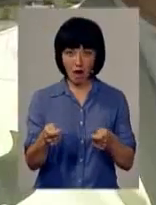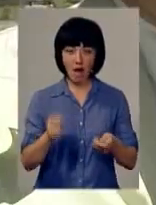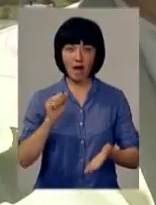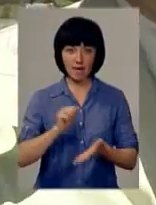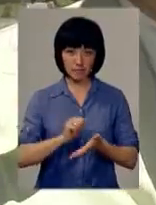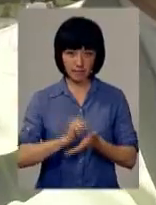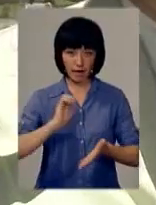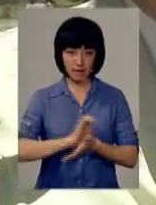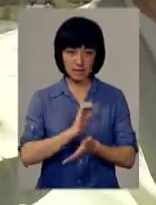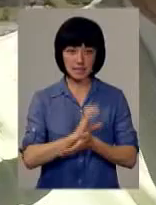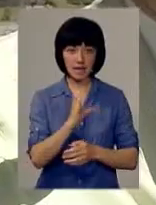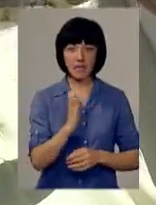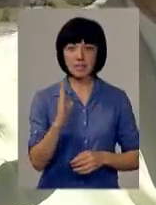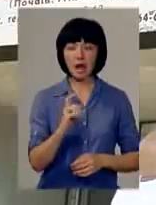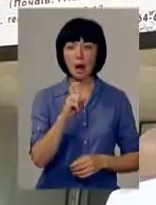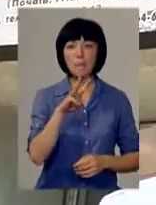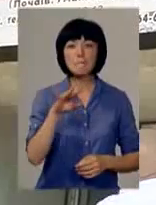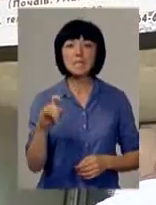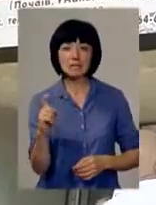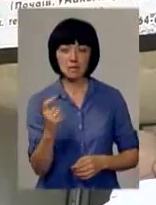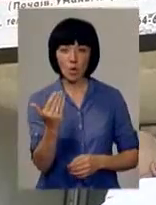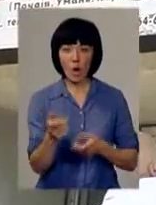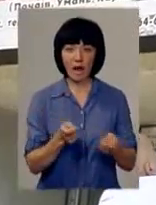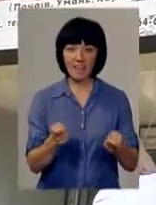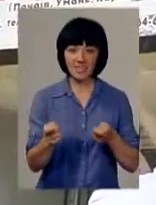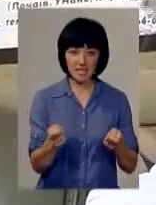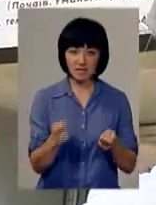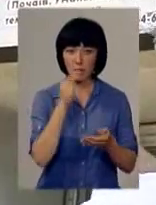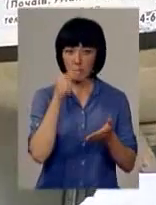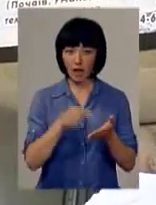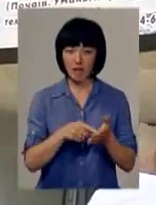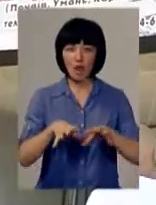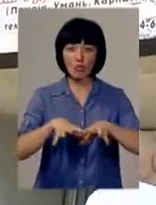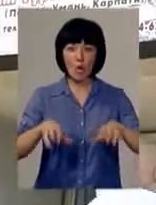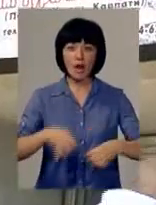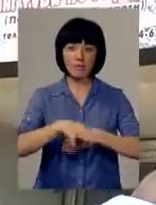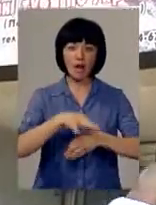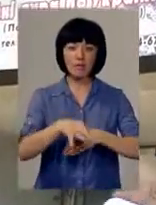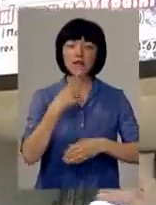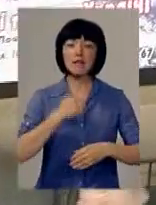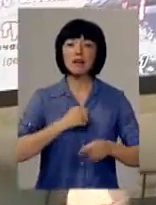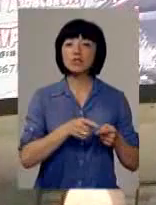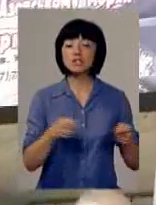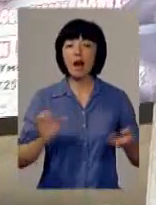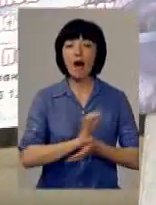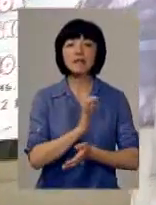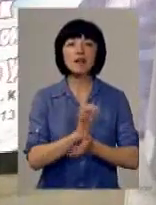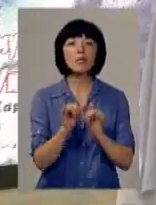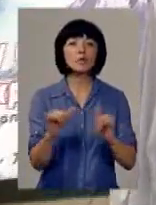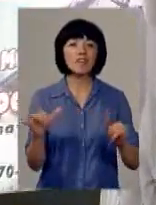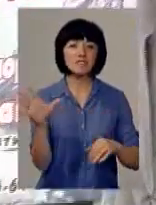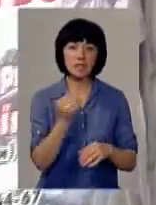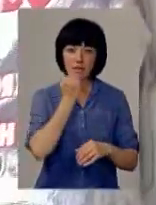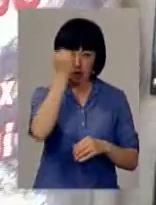краї видання стояв Сергій Васильович Хмиз. Саме за його керівництво, яке припало й на тоталітарні радянські часи, газета процвітала.